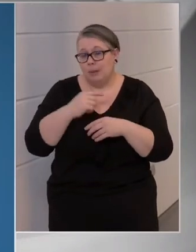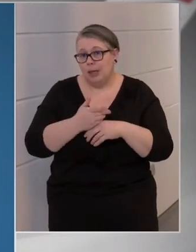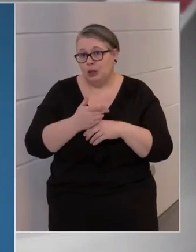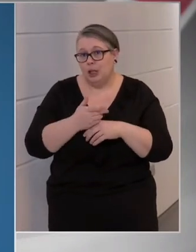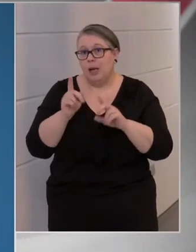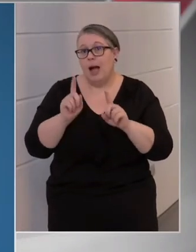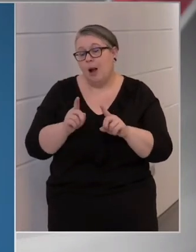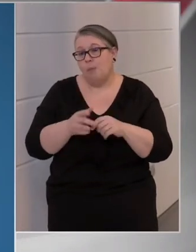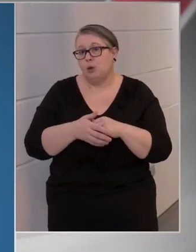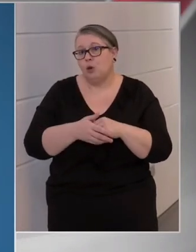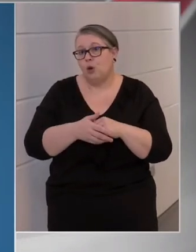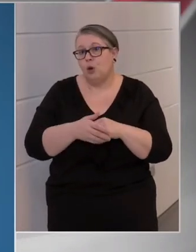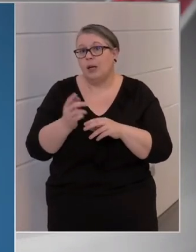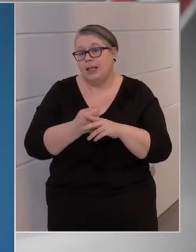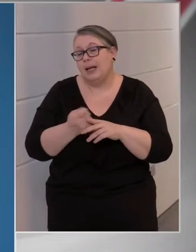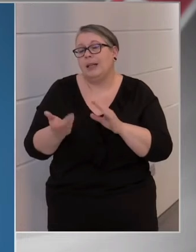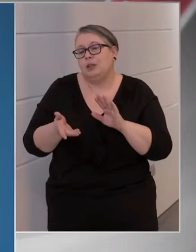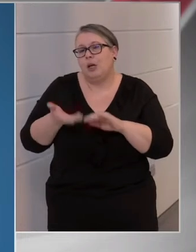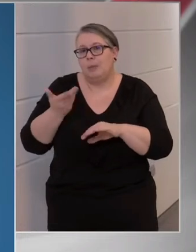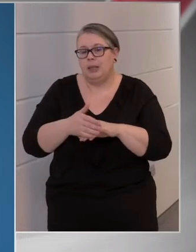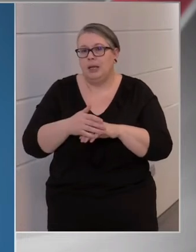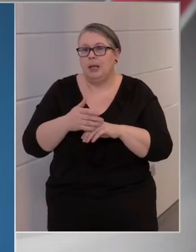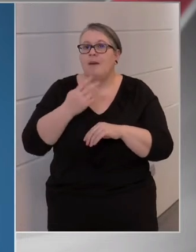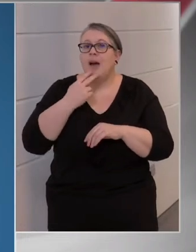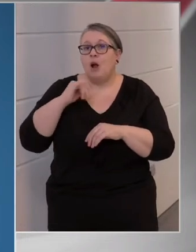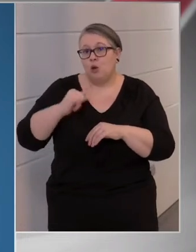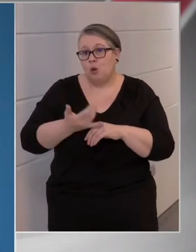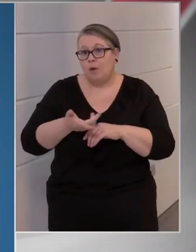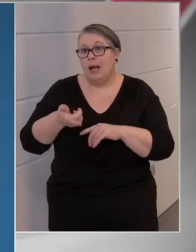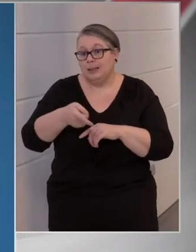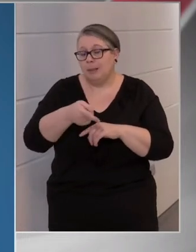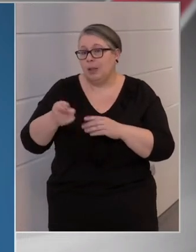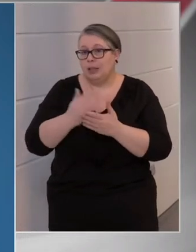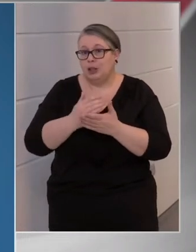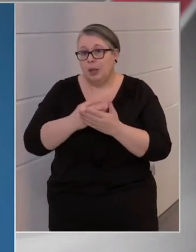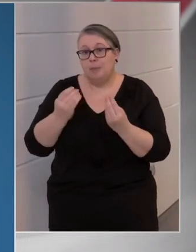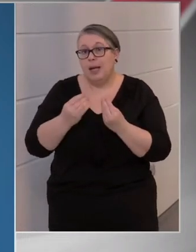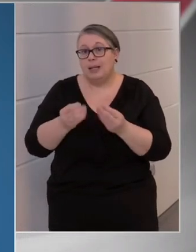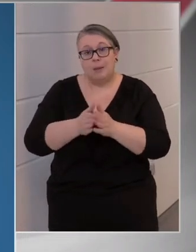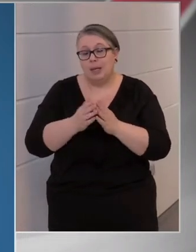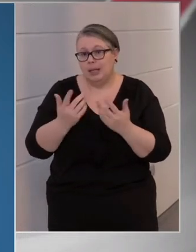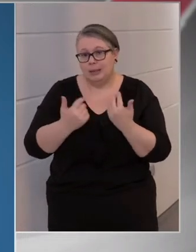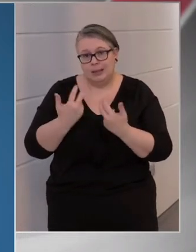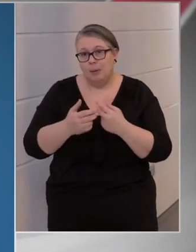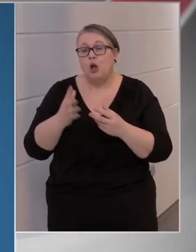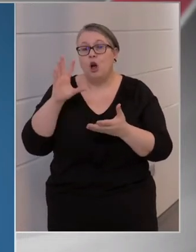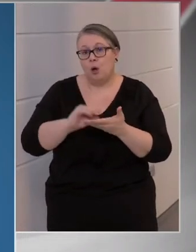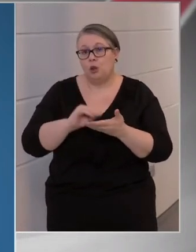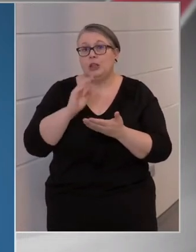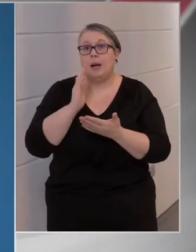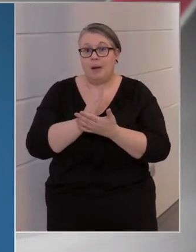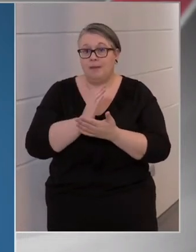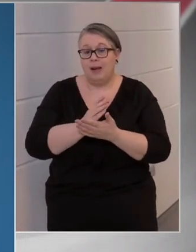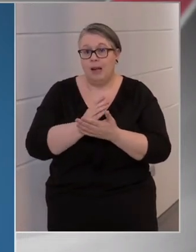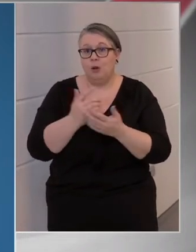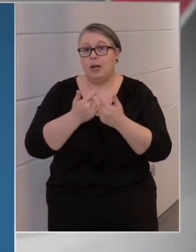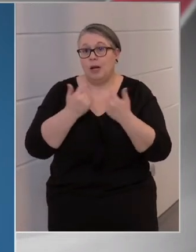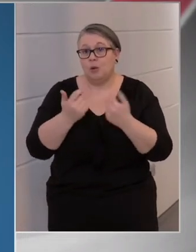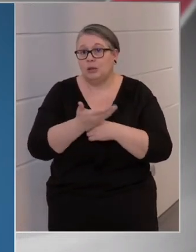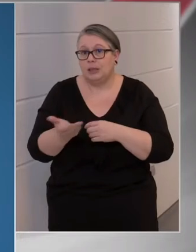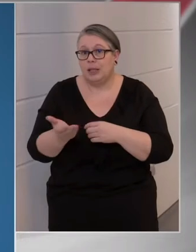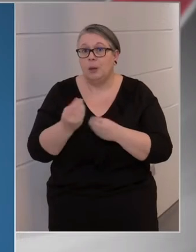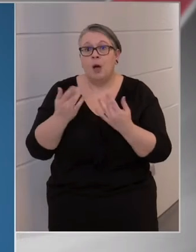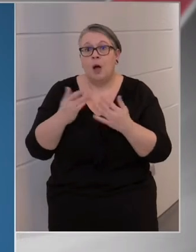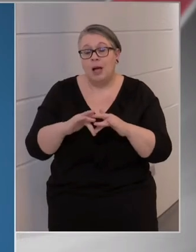szóló kritikáját is említi. Vera Jurova az említett esetekben miért nem kéri számon a lakosság megfelelő tájékozottságát, mi a